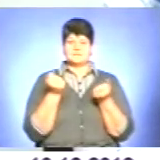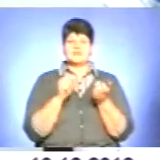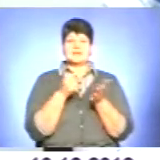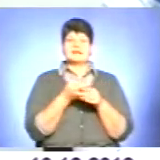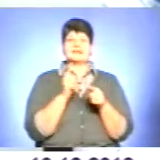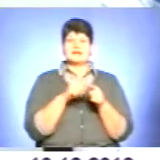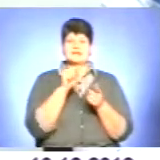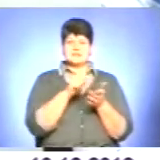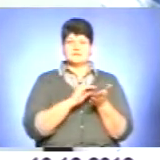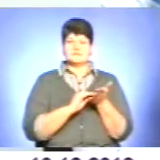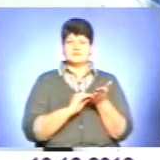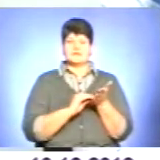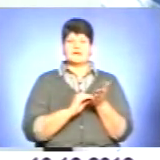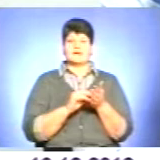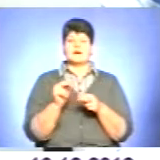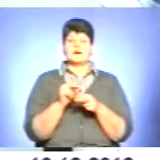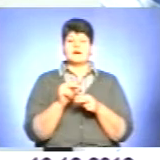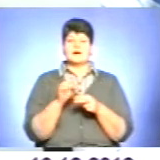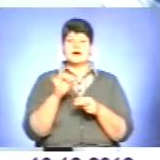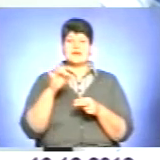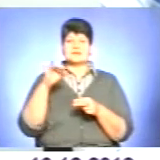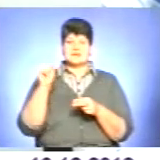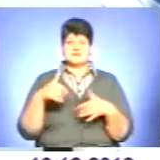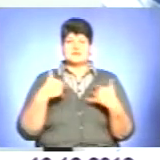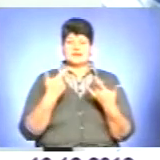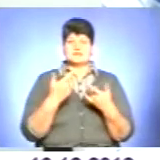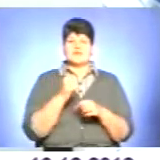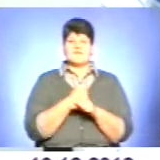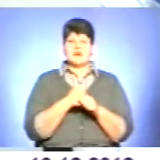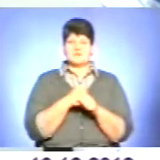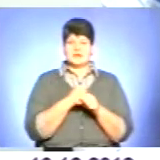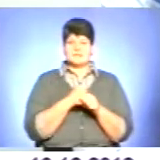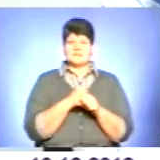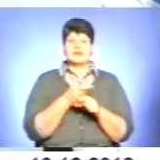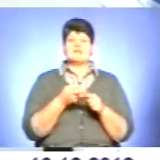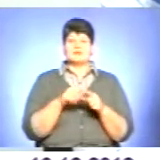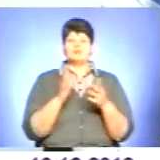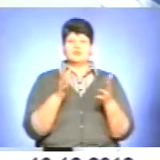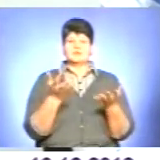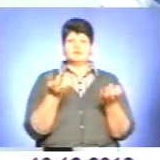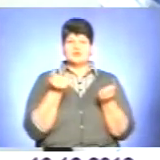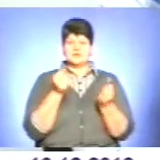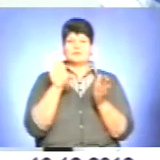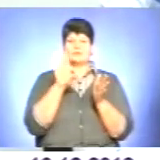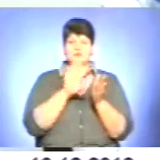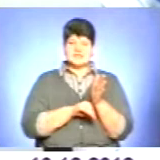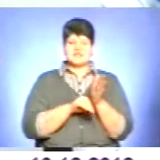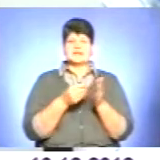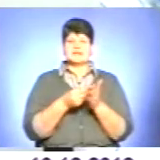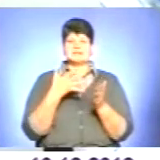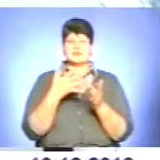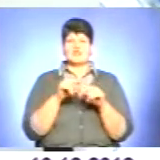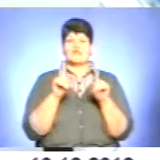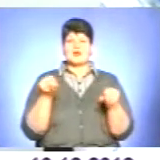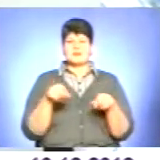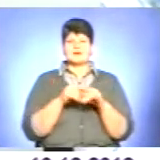препарати рецепти і зверталися в аптечну мережу. Ви будете отримувати ці препарати по зниженій ціні в рамках закону,